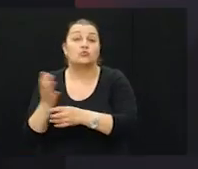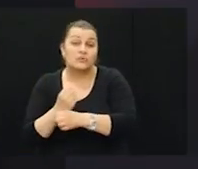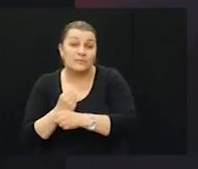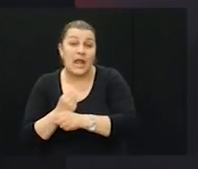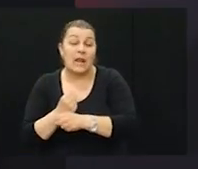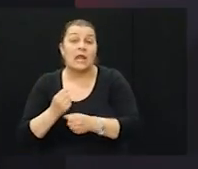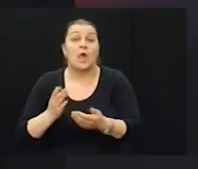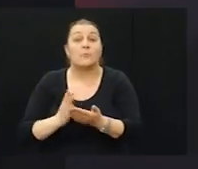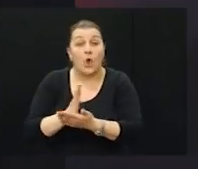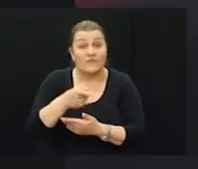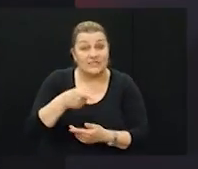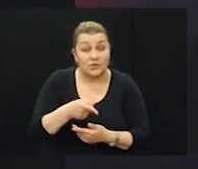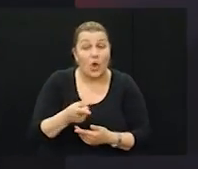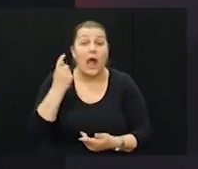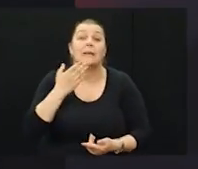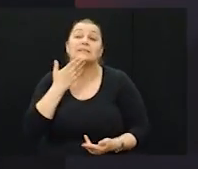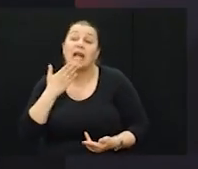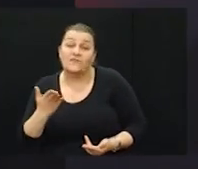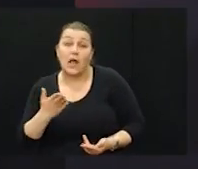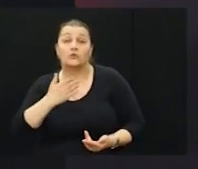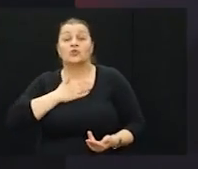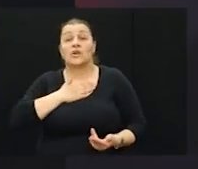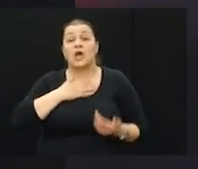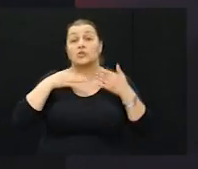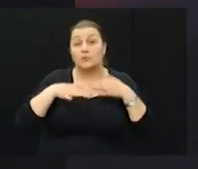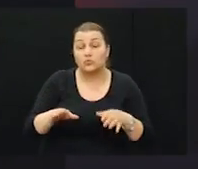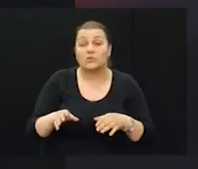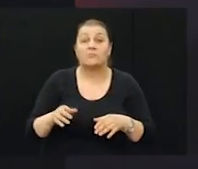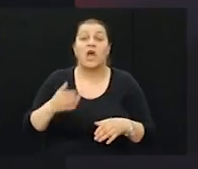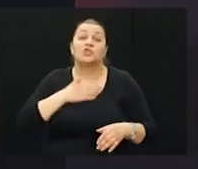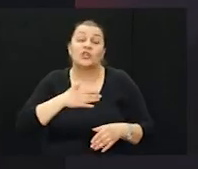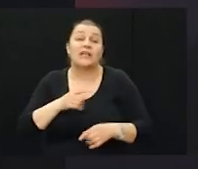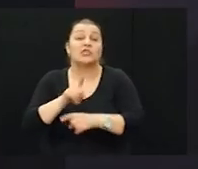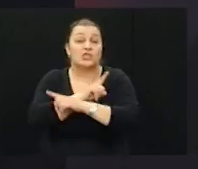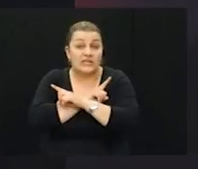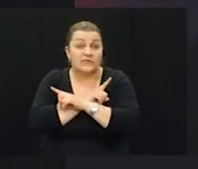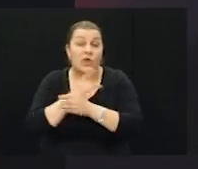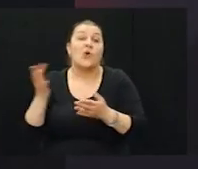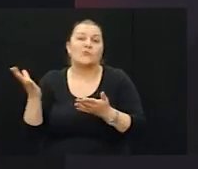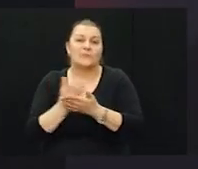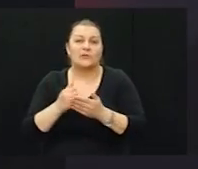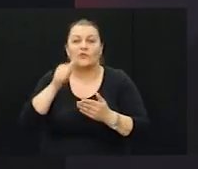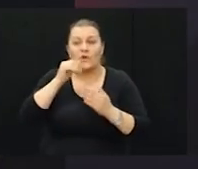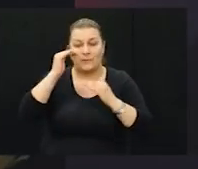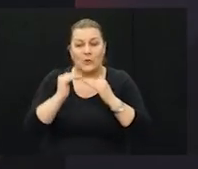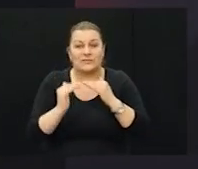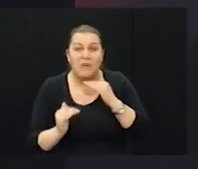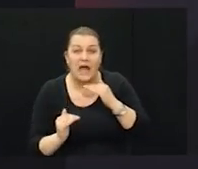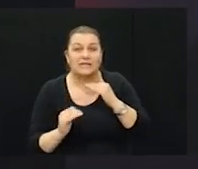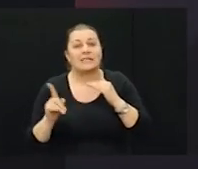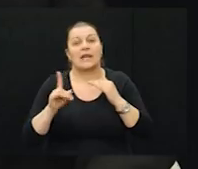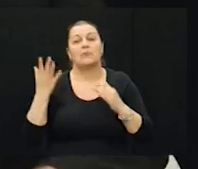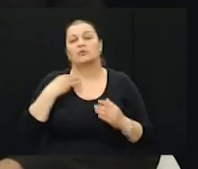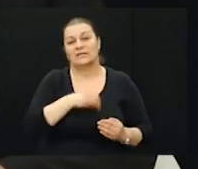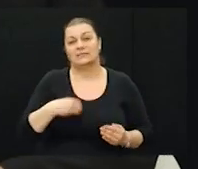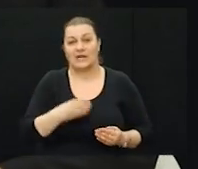sreću, zakvaljujući našem čovjeku, brigi, volji, želji, žrtvi, on je spriječen da dođe do kraja.